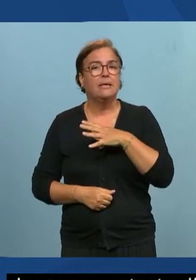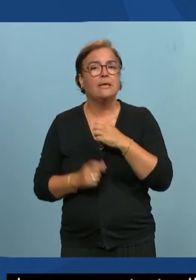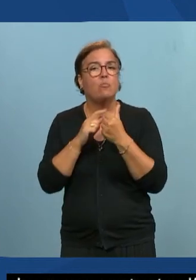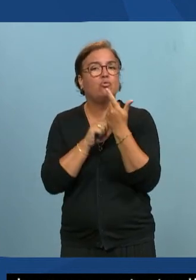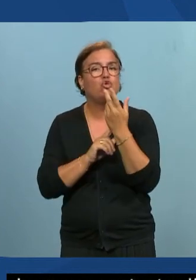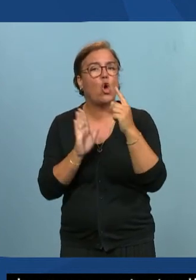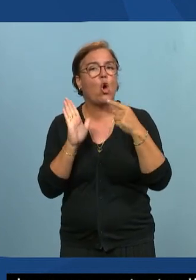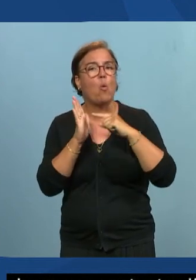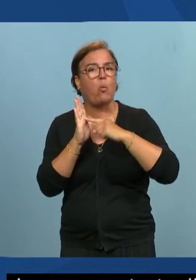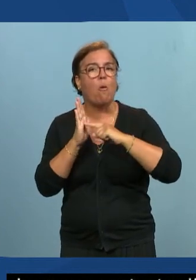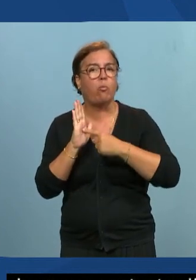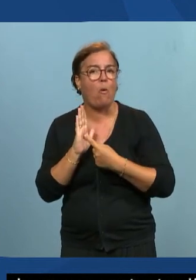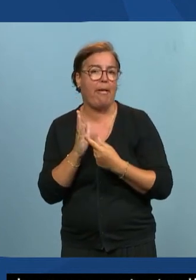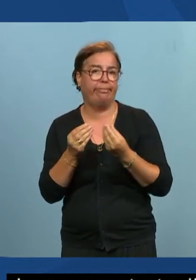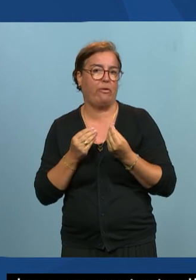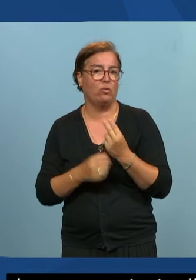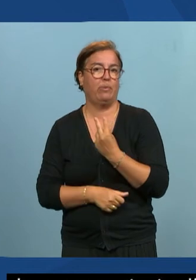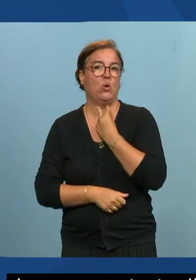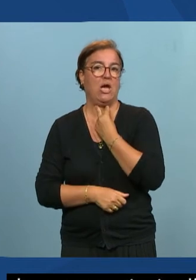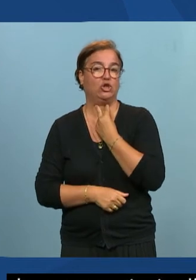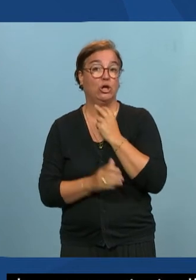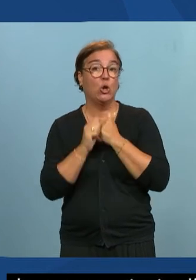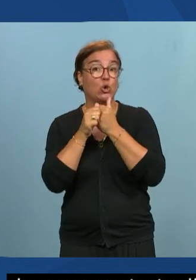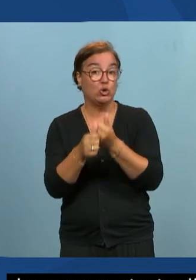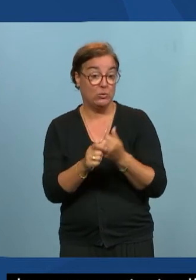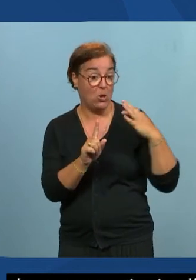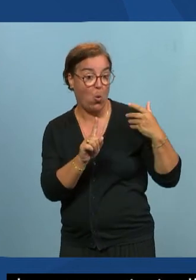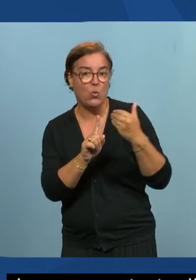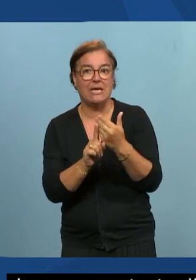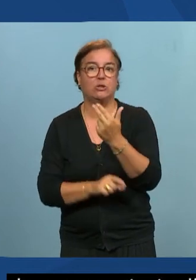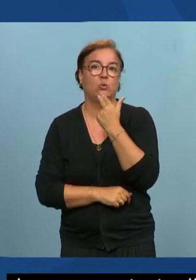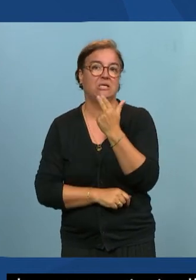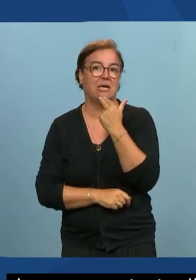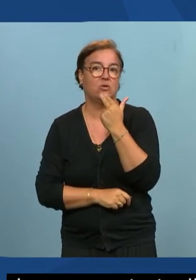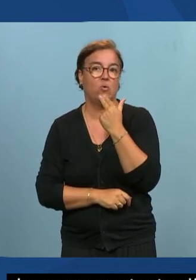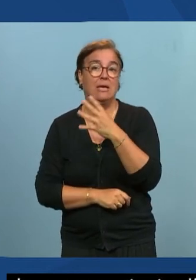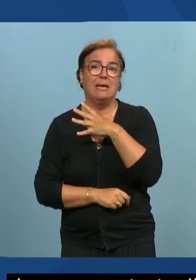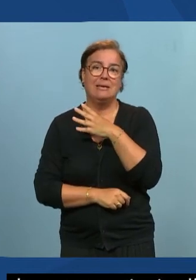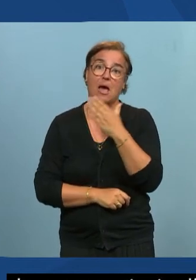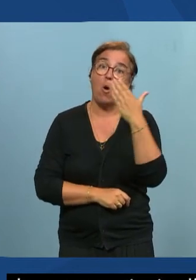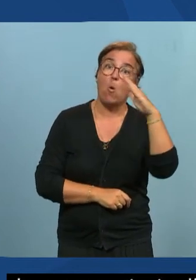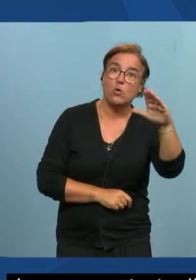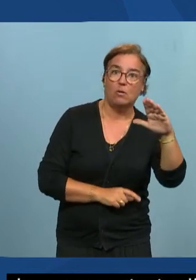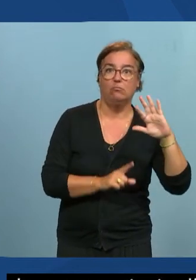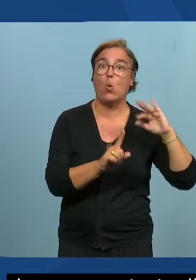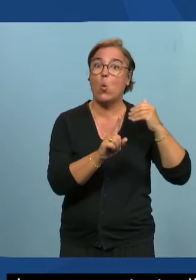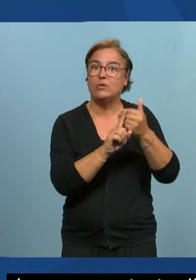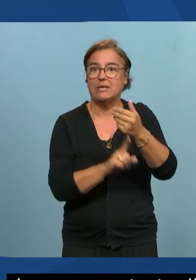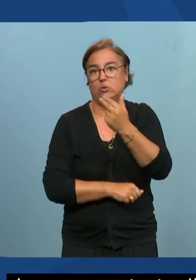blocage qui sont liés au contexte d'usage des personnes handicapées et puis il y a d'autres contextes d'usage